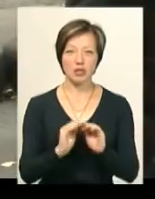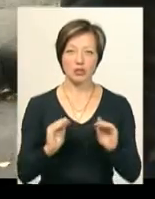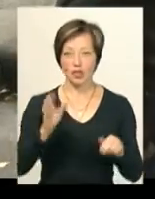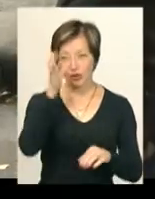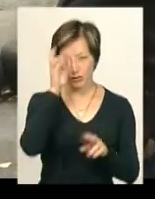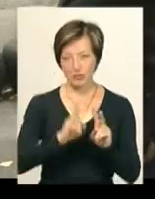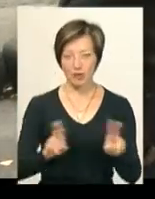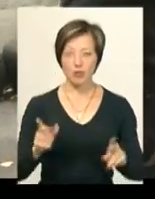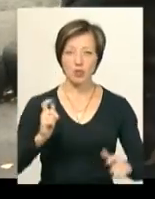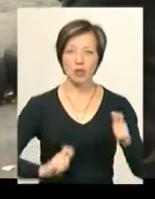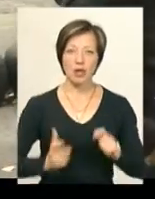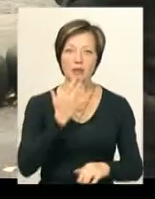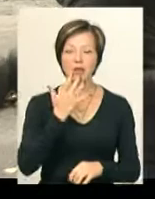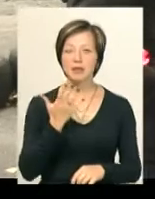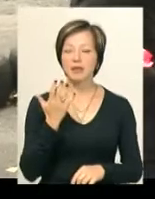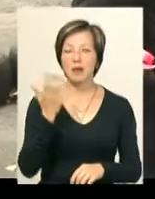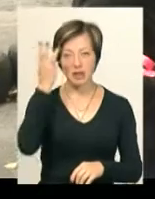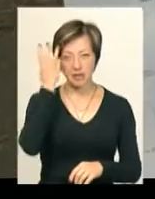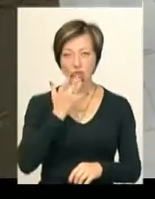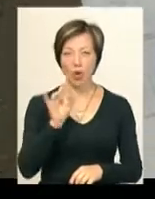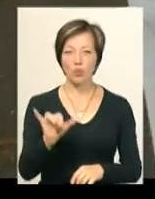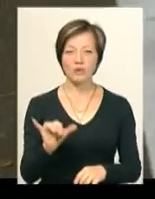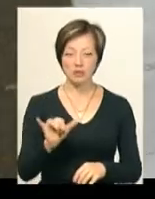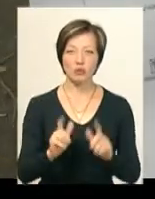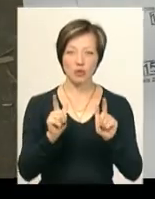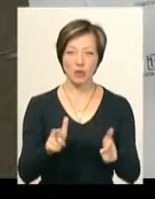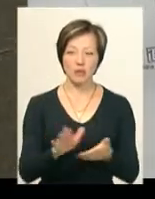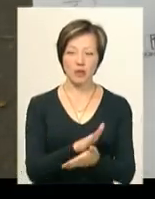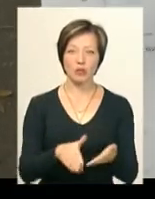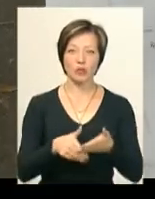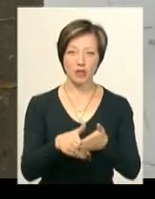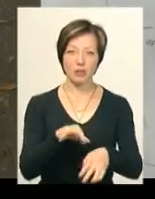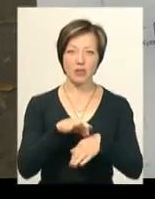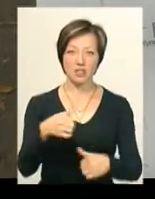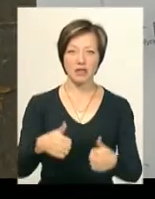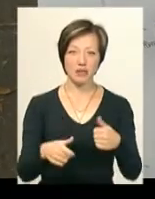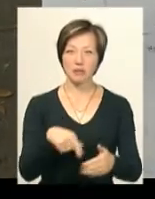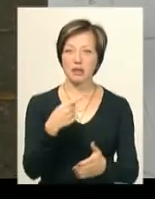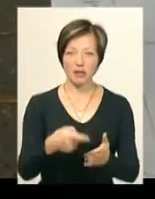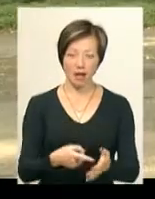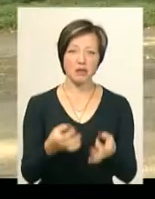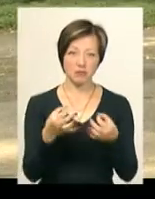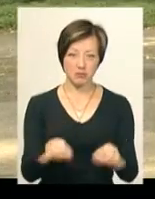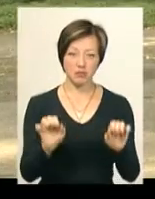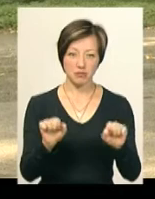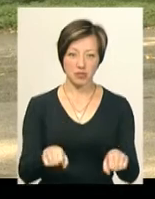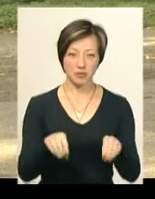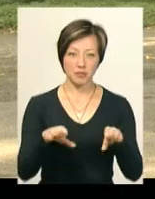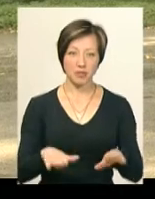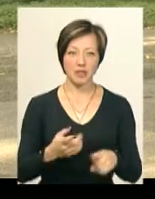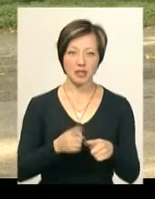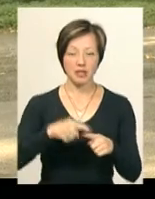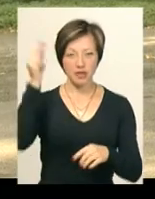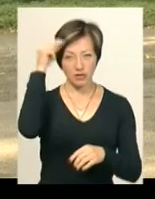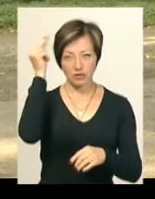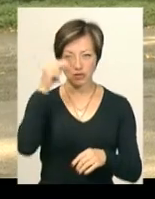Студент Хмельницького національного університету, який зголосився безоплатно допомогти провести квест, каже, питання доступні. «Ні, це все вивчається в